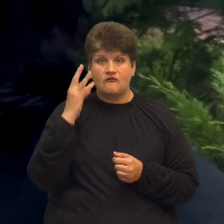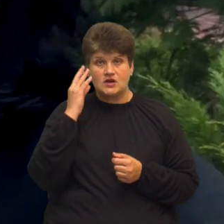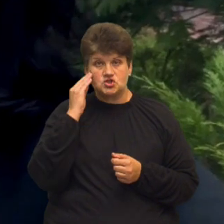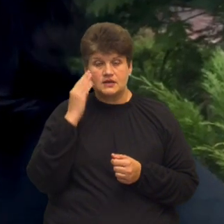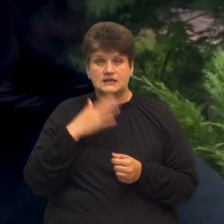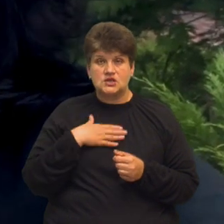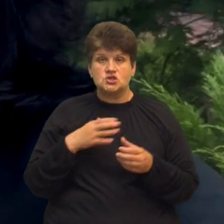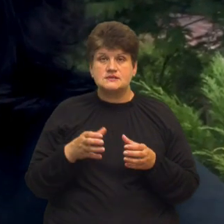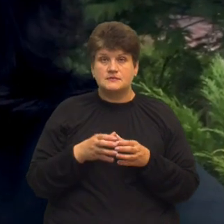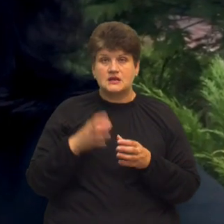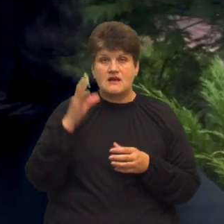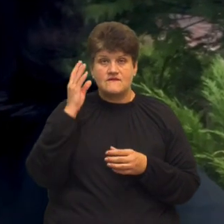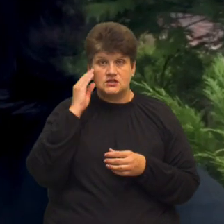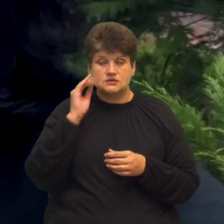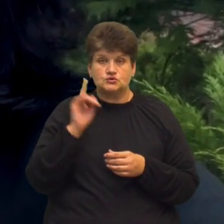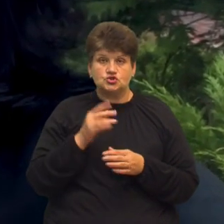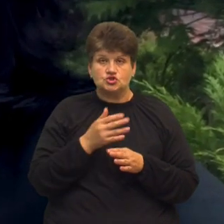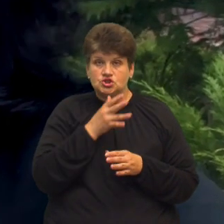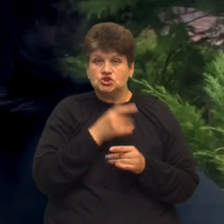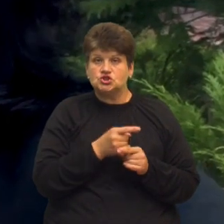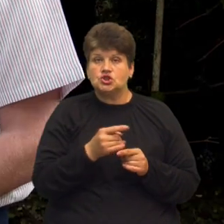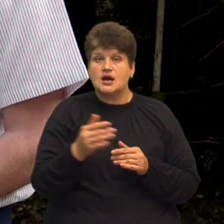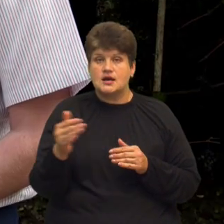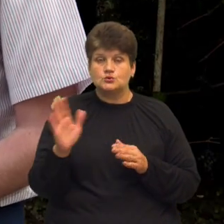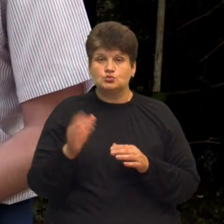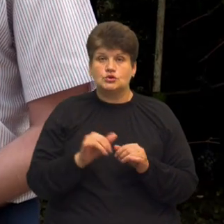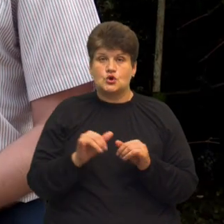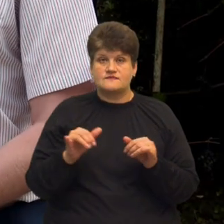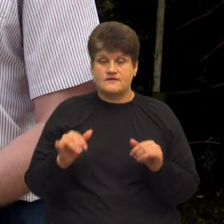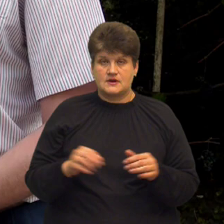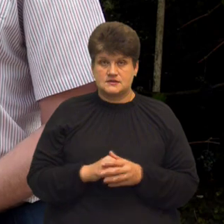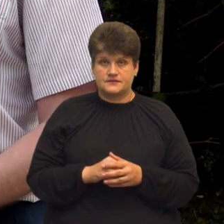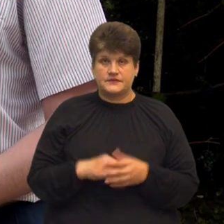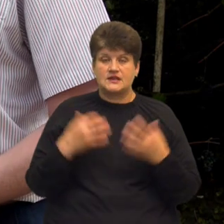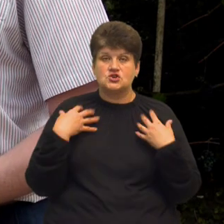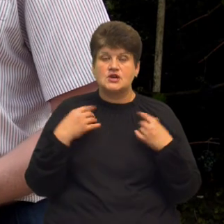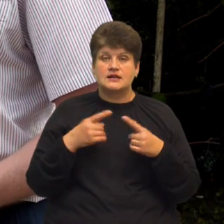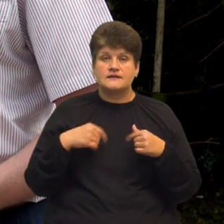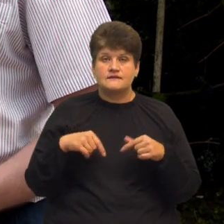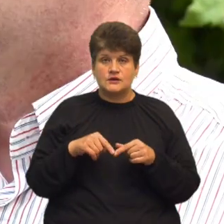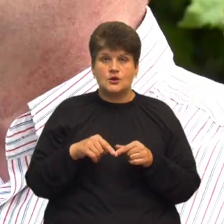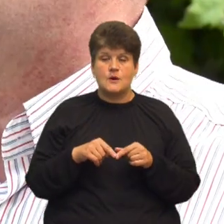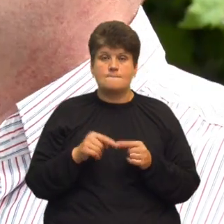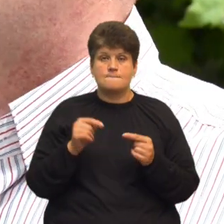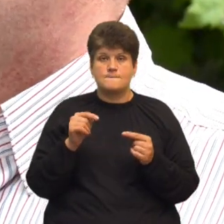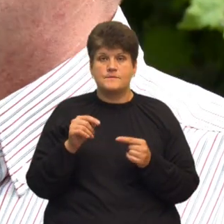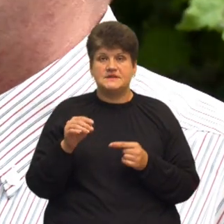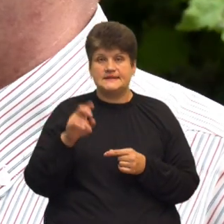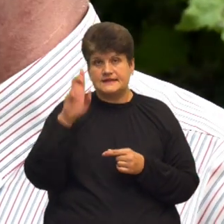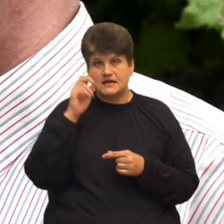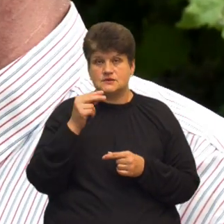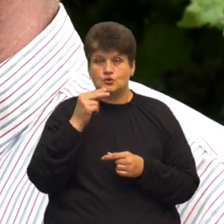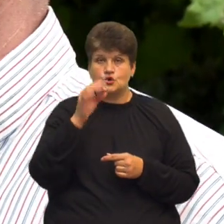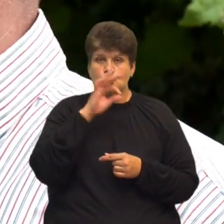наша спілка вважає, що з часом буде розвиватися. Начальник відділу протиепізоотичної роботи Держпродспоживслужби